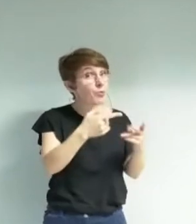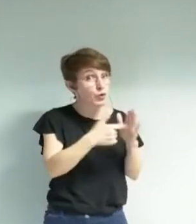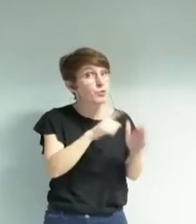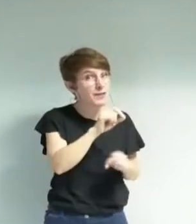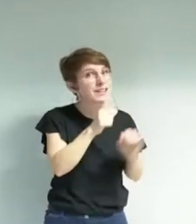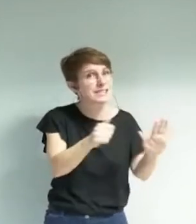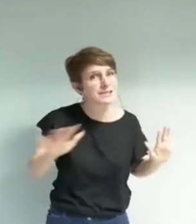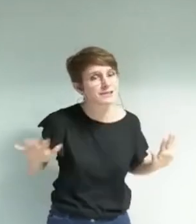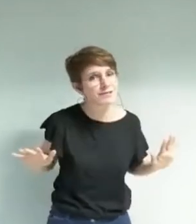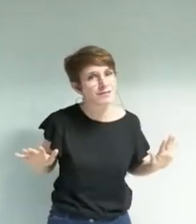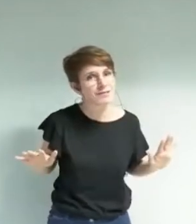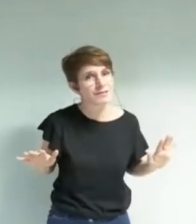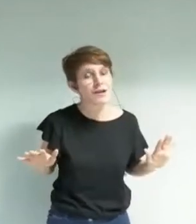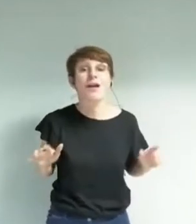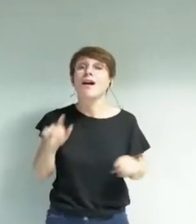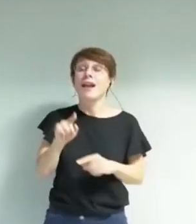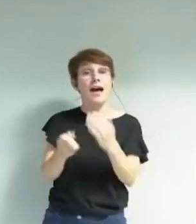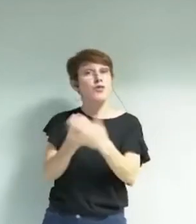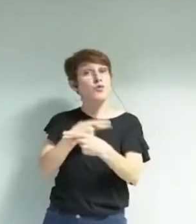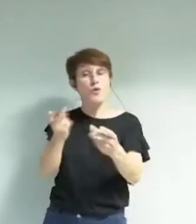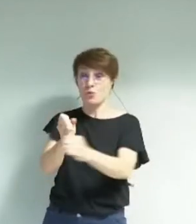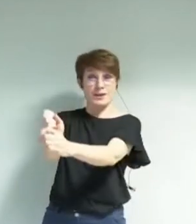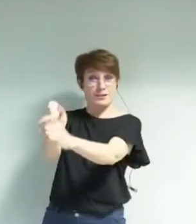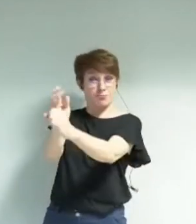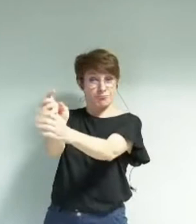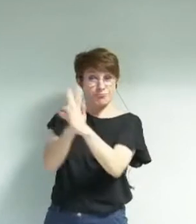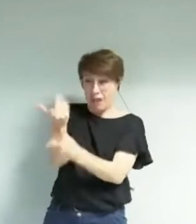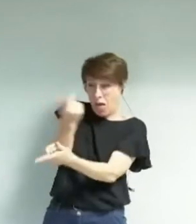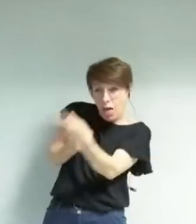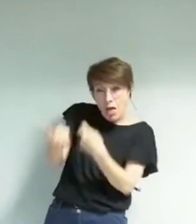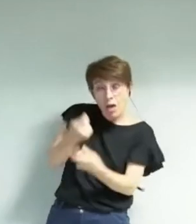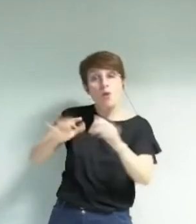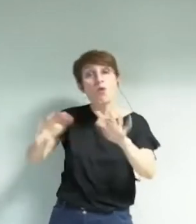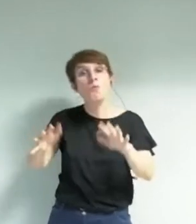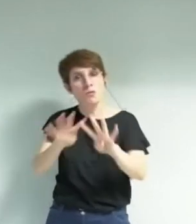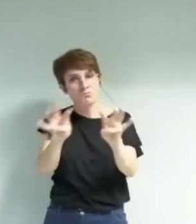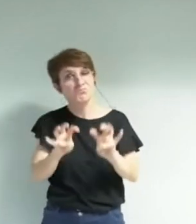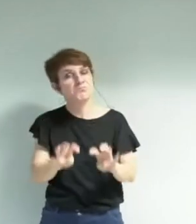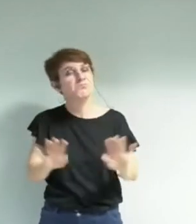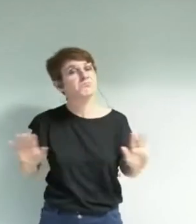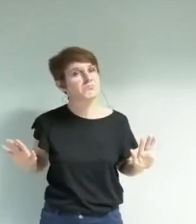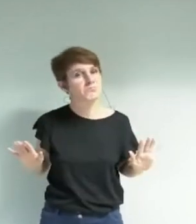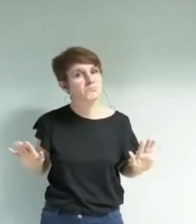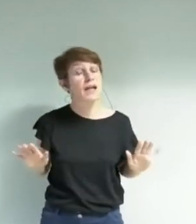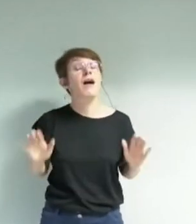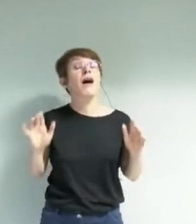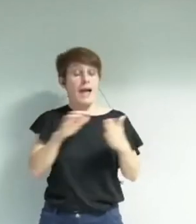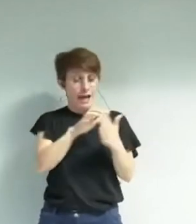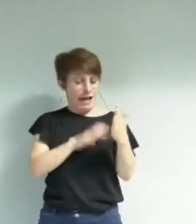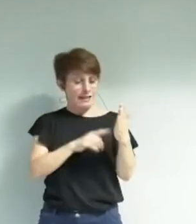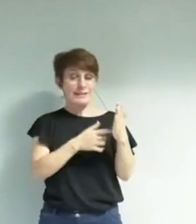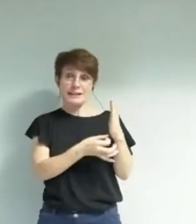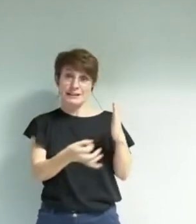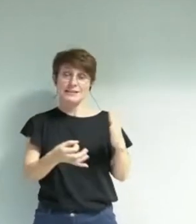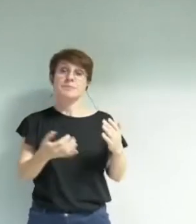plus vraiment comment on attirera ces nouveaux publics. Par contre, à la fin de l'article, il est dit que les bibliothèques Eau Claire,